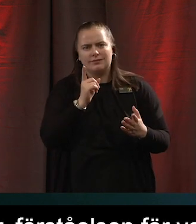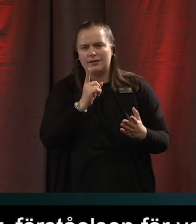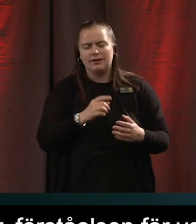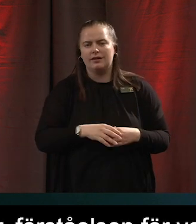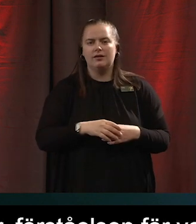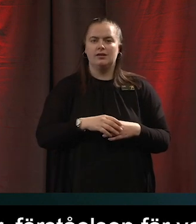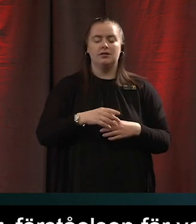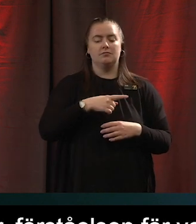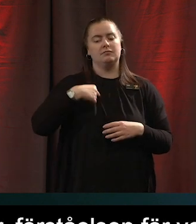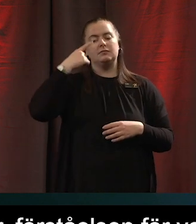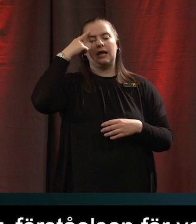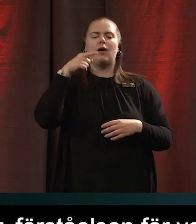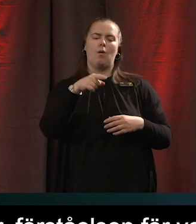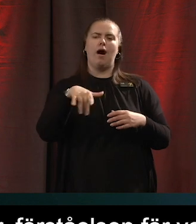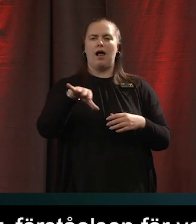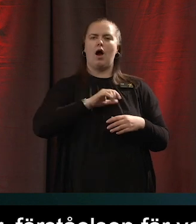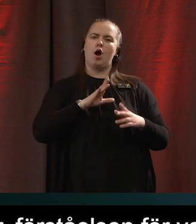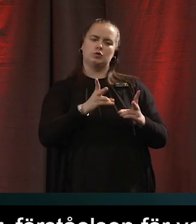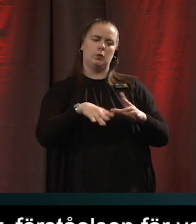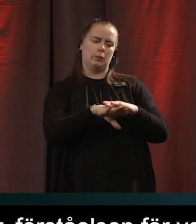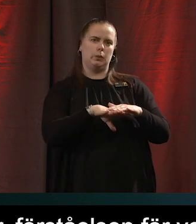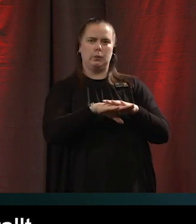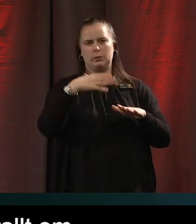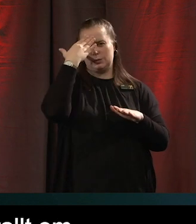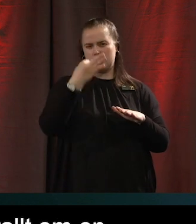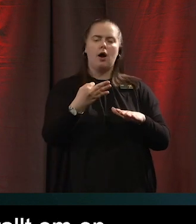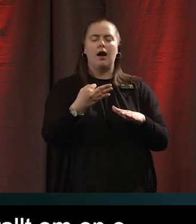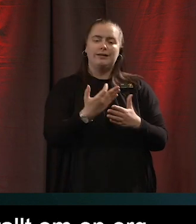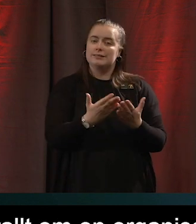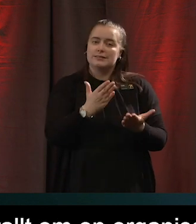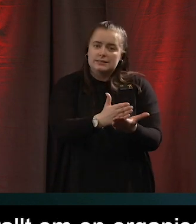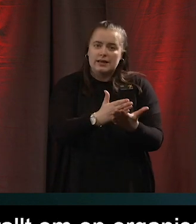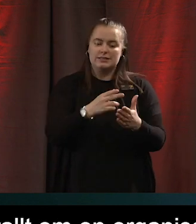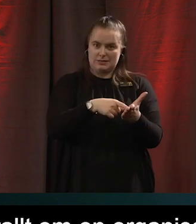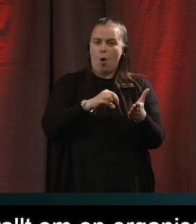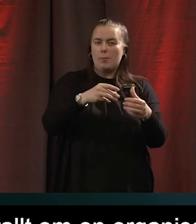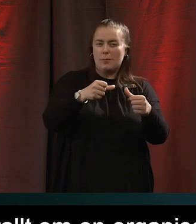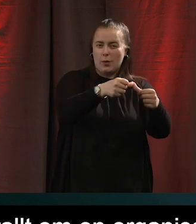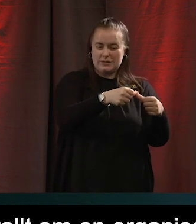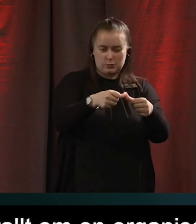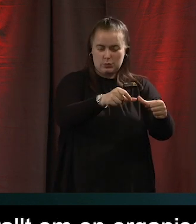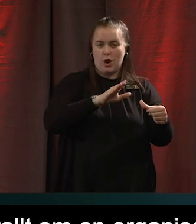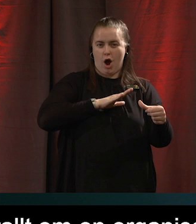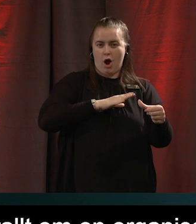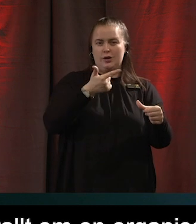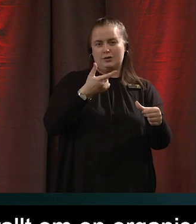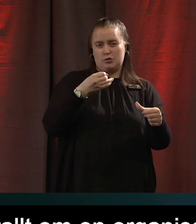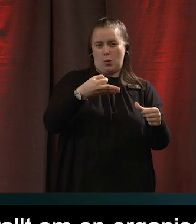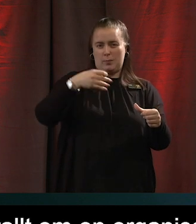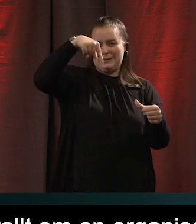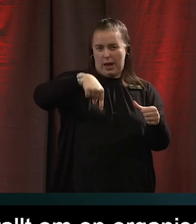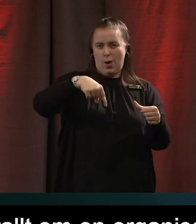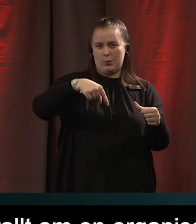kunskapen man startar ifrån. Och framförallt om en organisation har en viss top-down-förståelse av situationen och